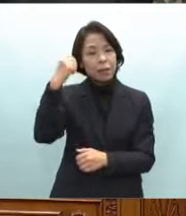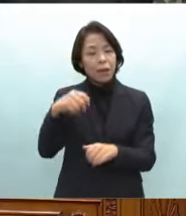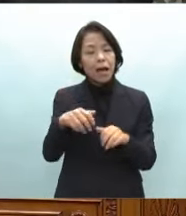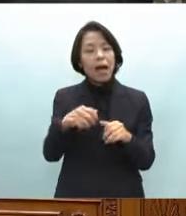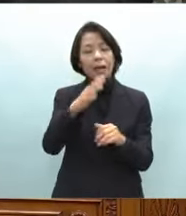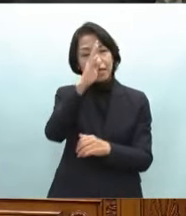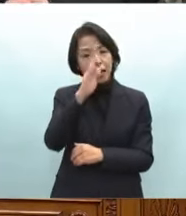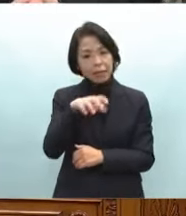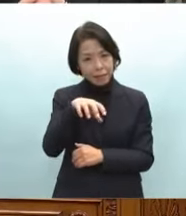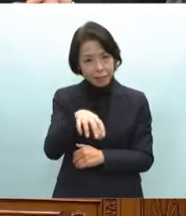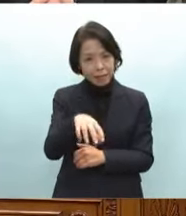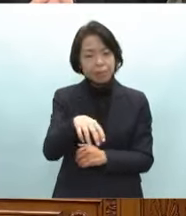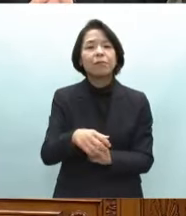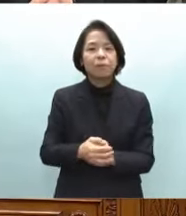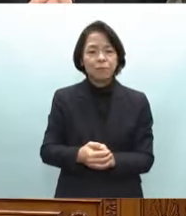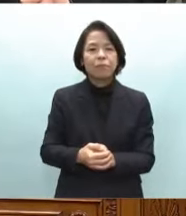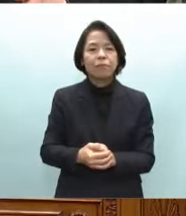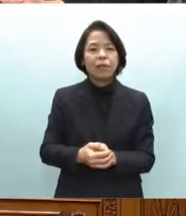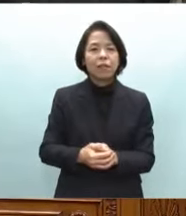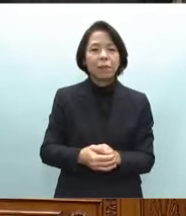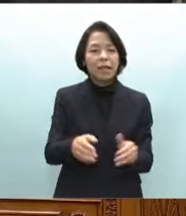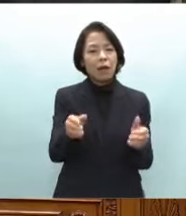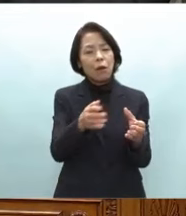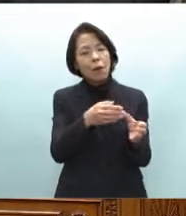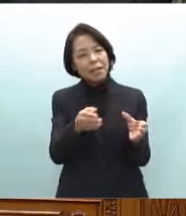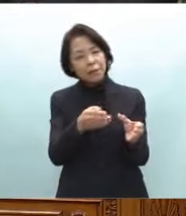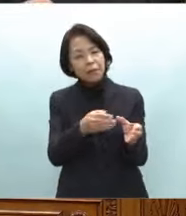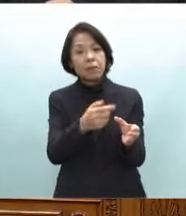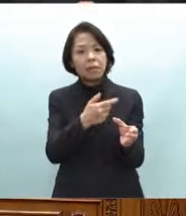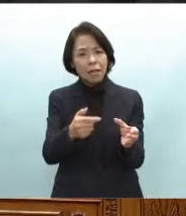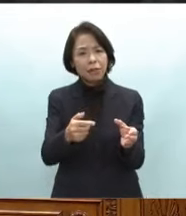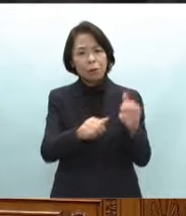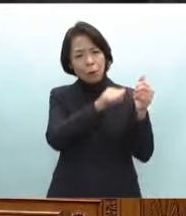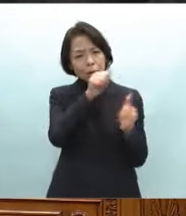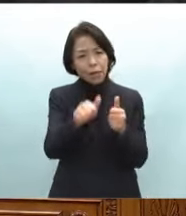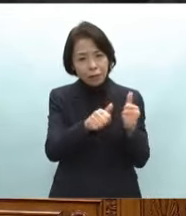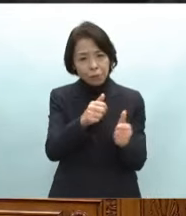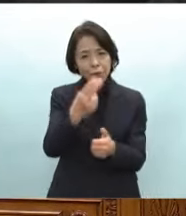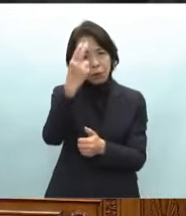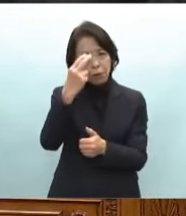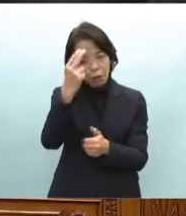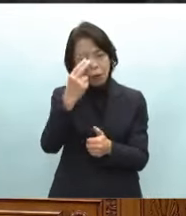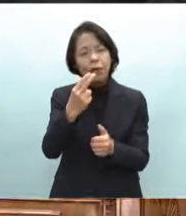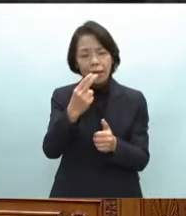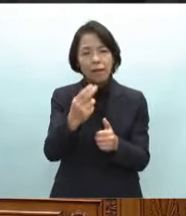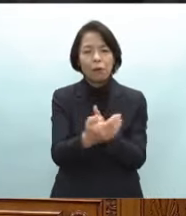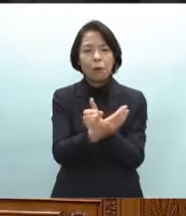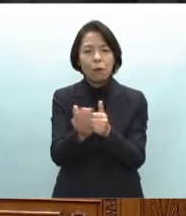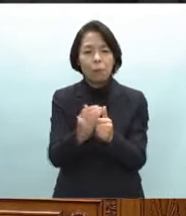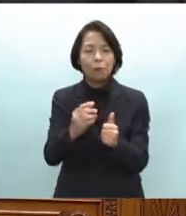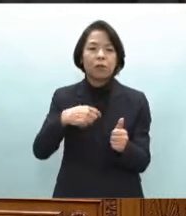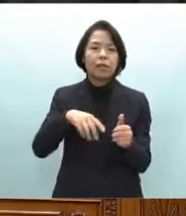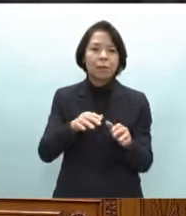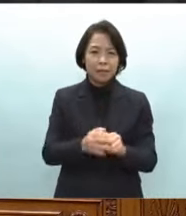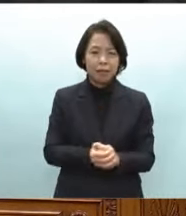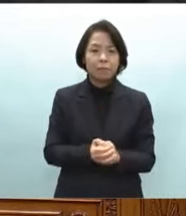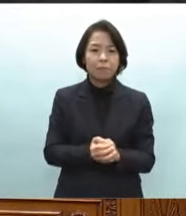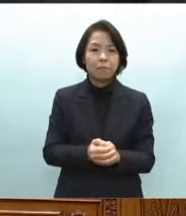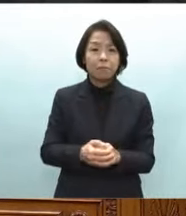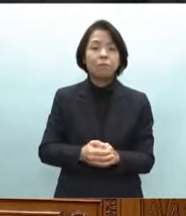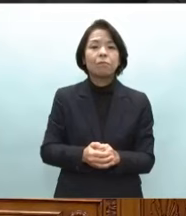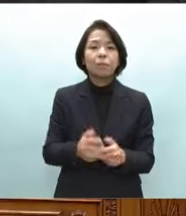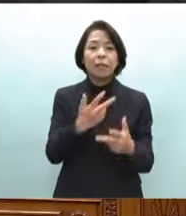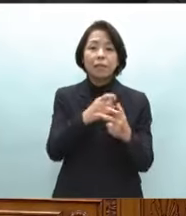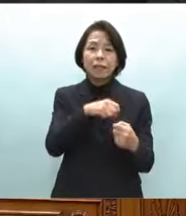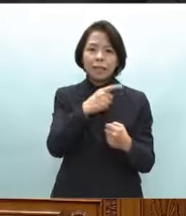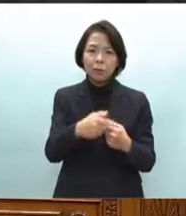や鈴焼き等の伝統工芸など古き良きものも守ってきました北朝鮮や中国の漁船